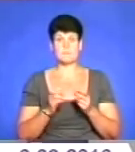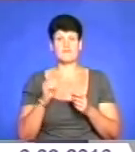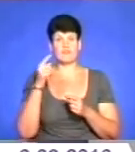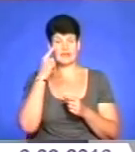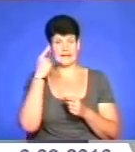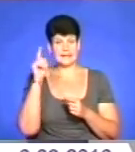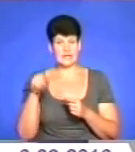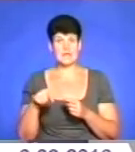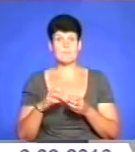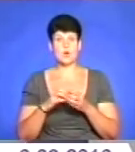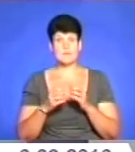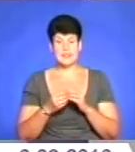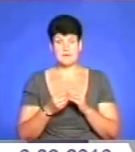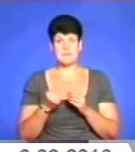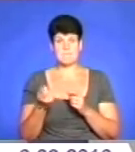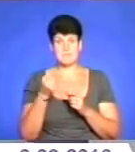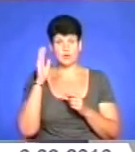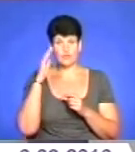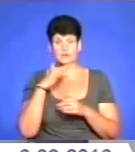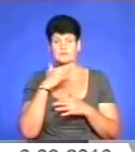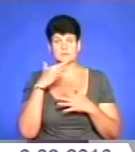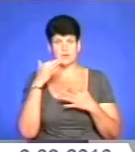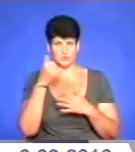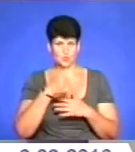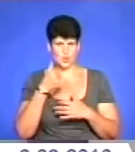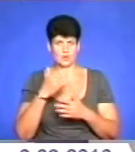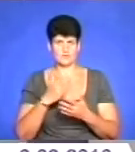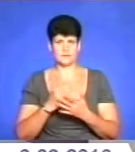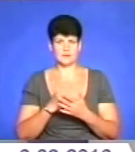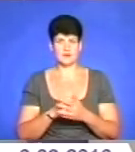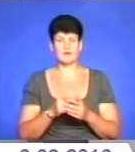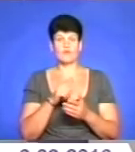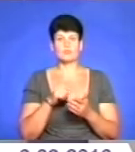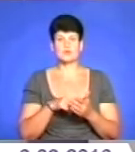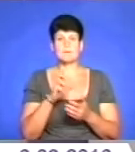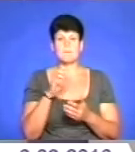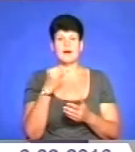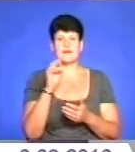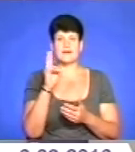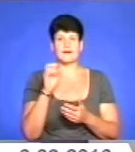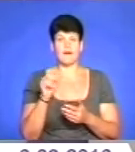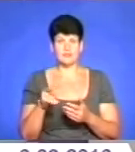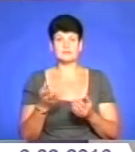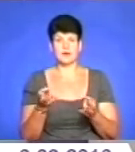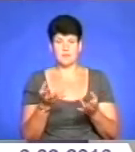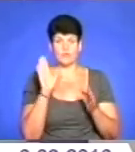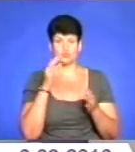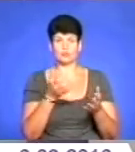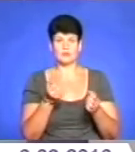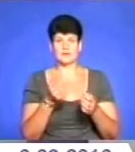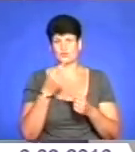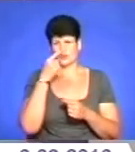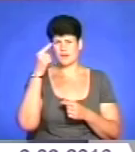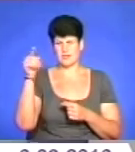десятки років. Ну вони і з Байкалу. Інше питання, чи варто її з Байкалу брати, але це знову велика екологічна проблема, тим більше воно від нас